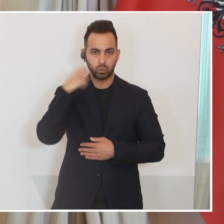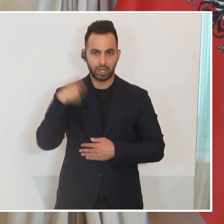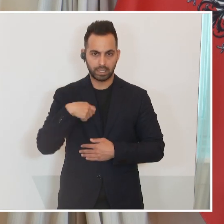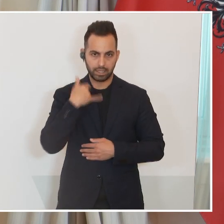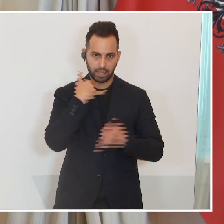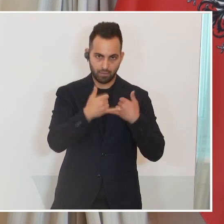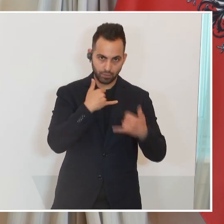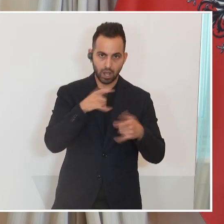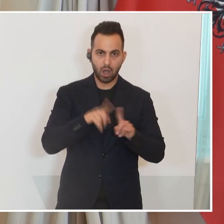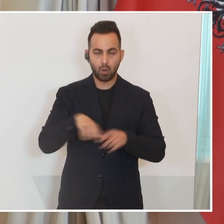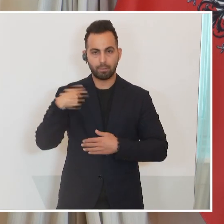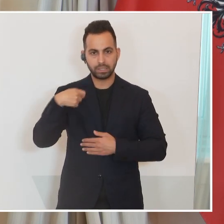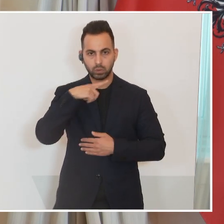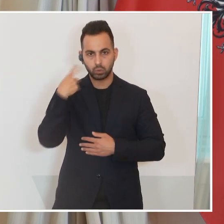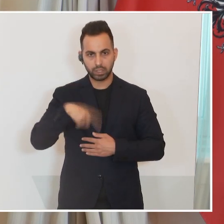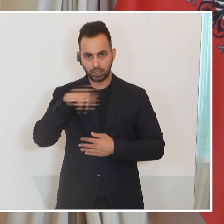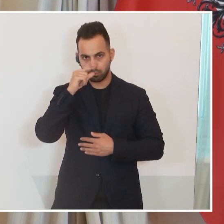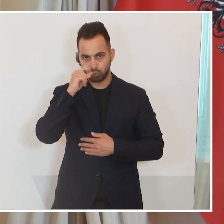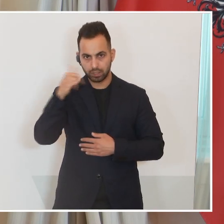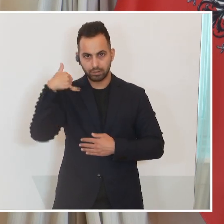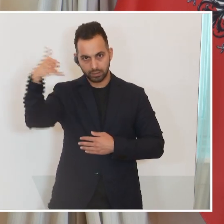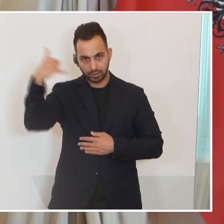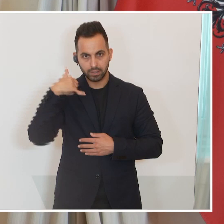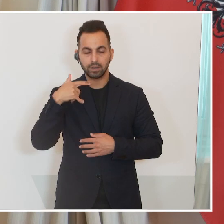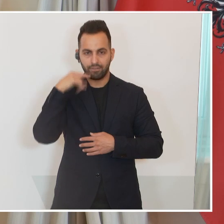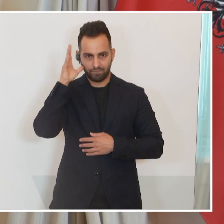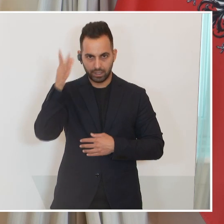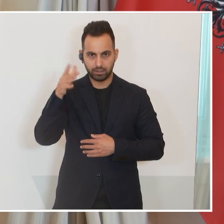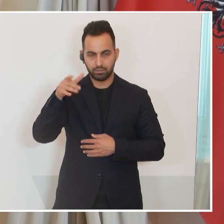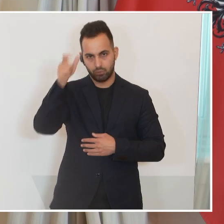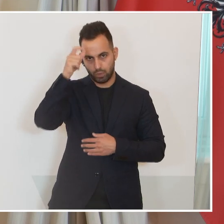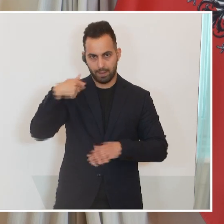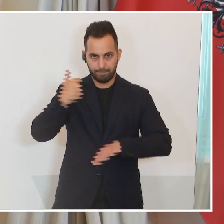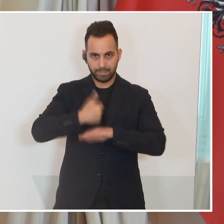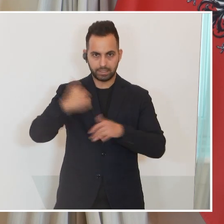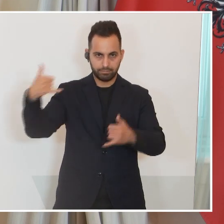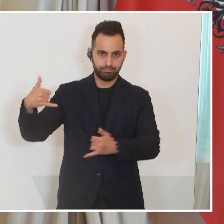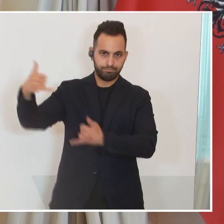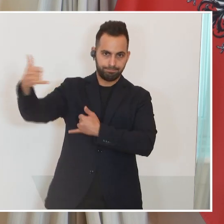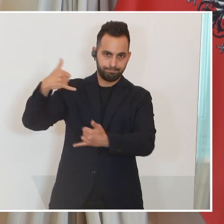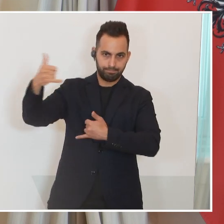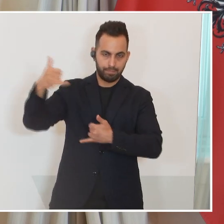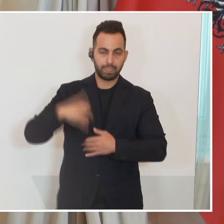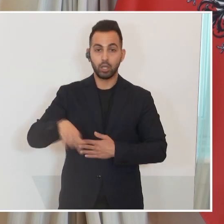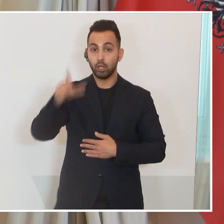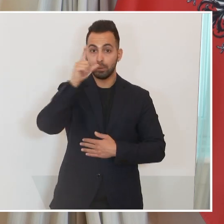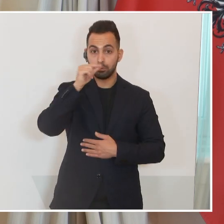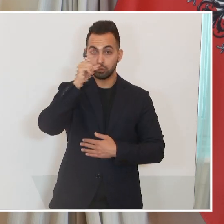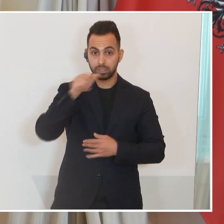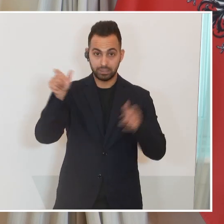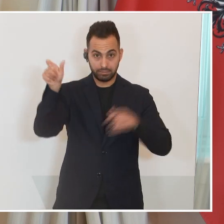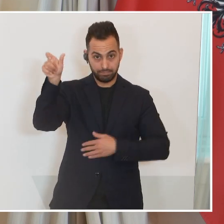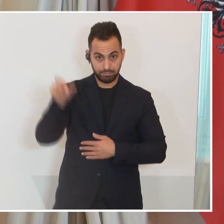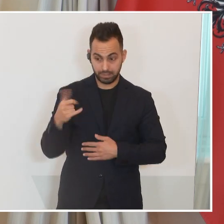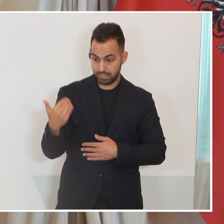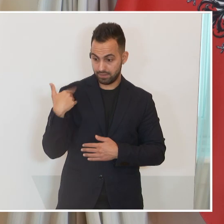und auch mit Präsident Putin von der Russischen Föderation Gespräche aufnehmen. Bei Putin selbst jetzt war